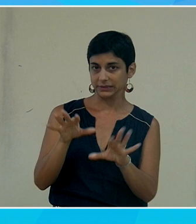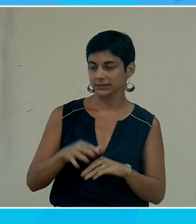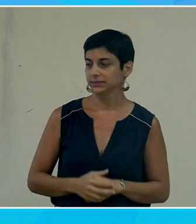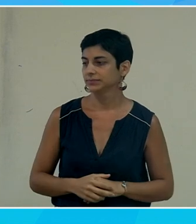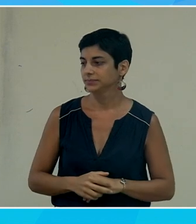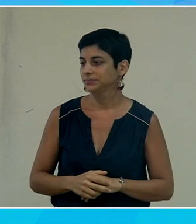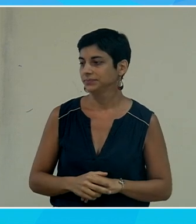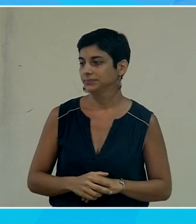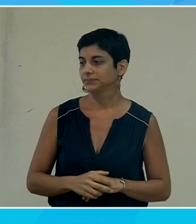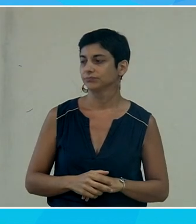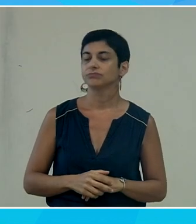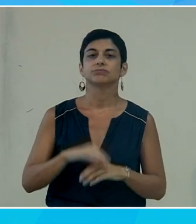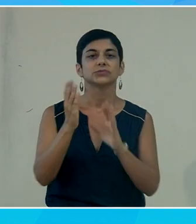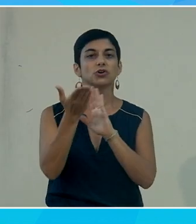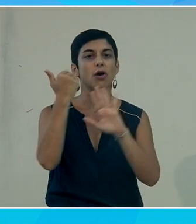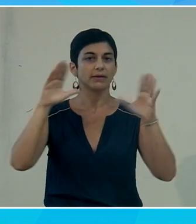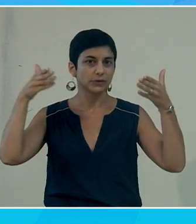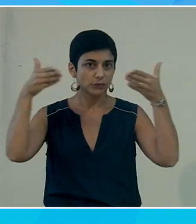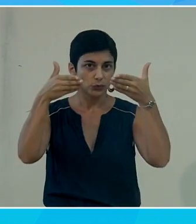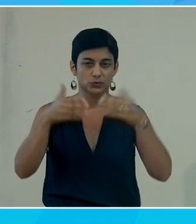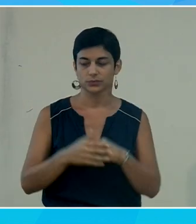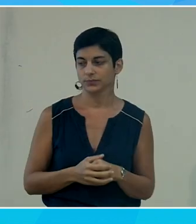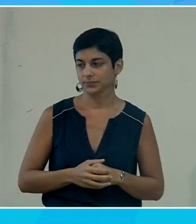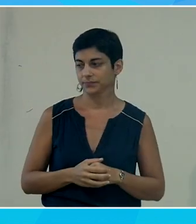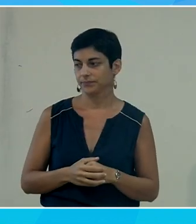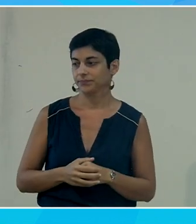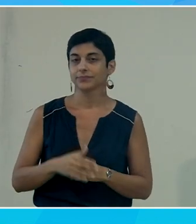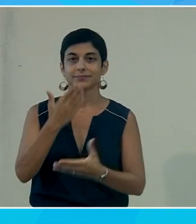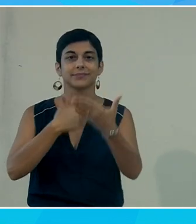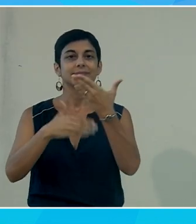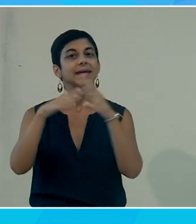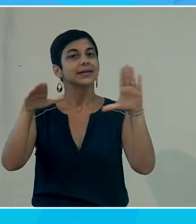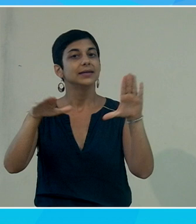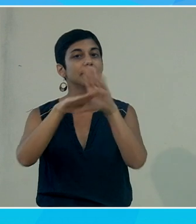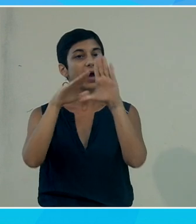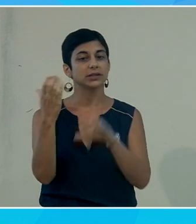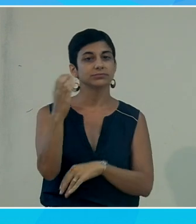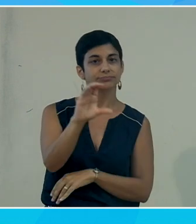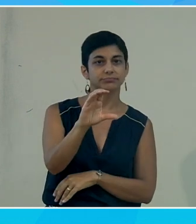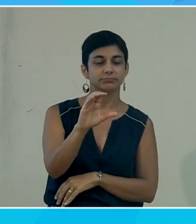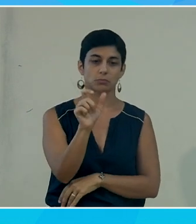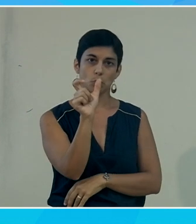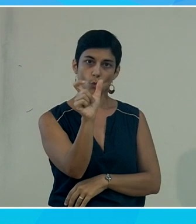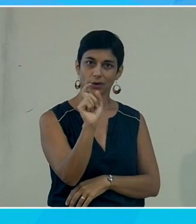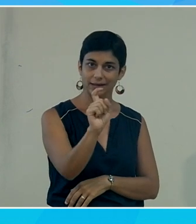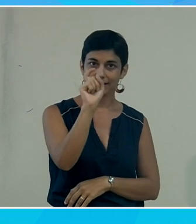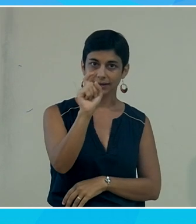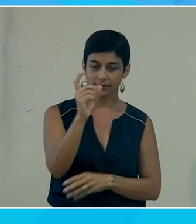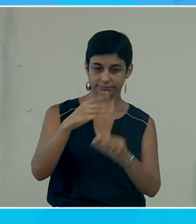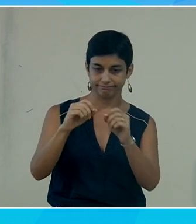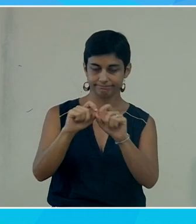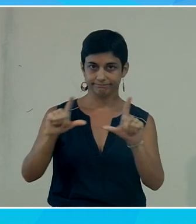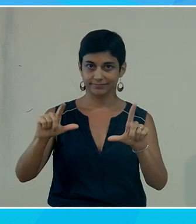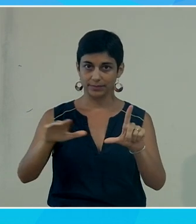je vais désactiver ce focus par un imagier également donc quand je vais cliquer sur mon mot j'ai une petite image